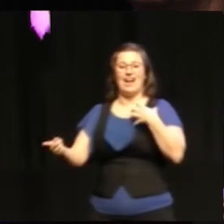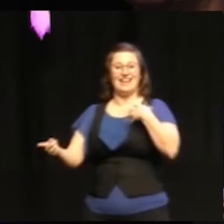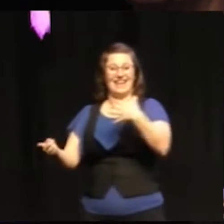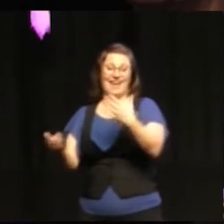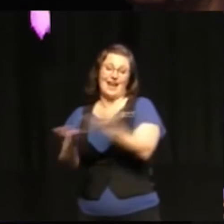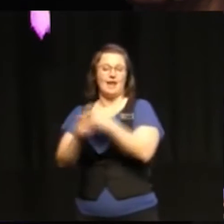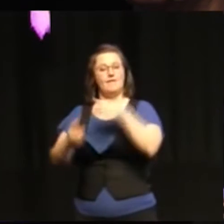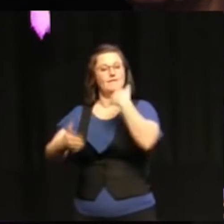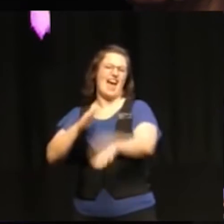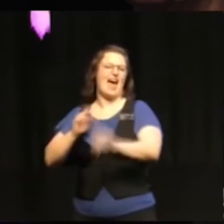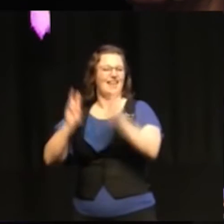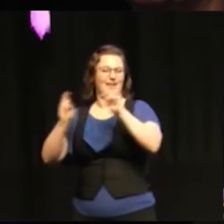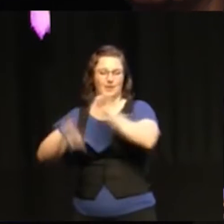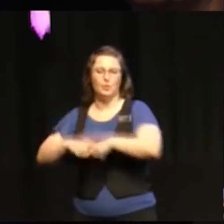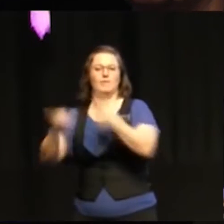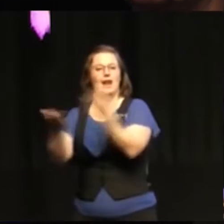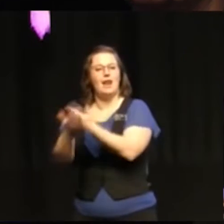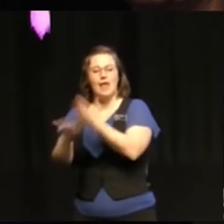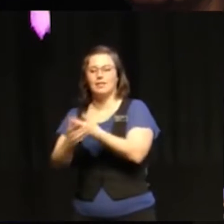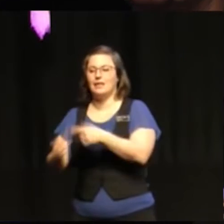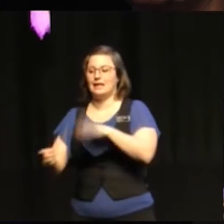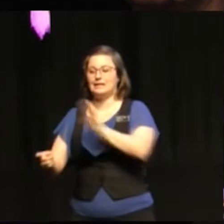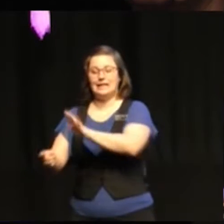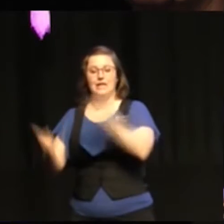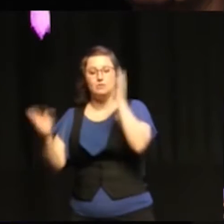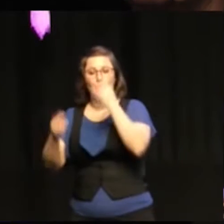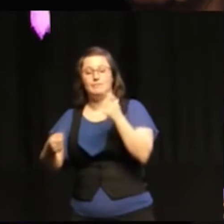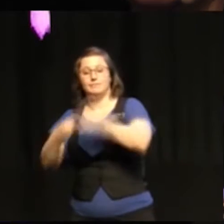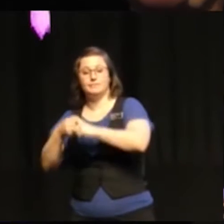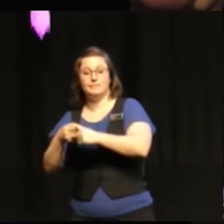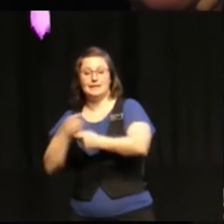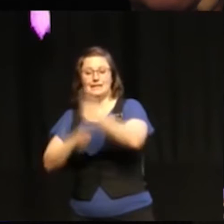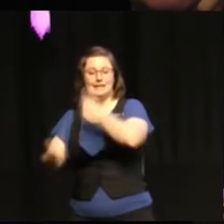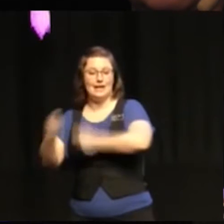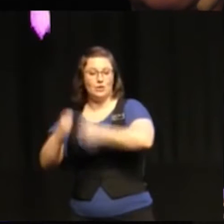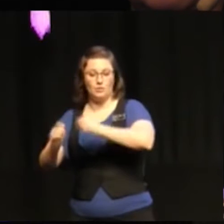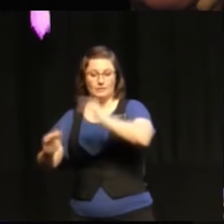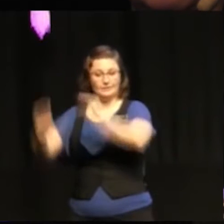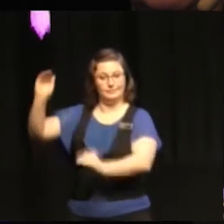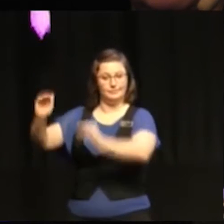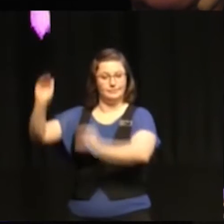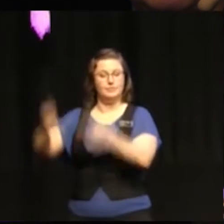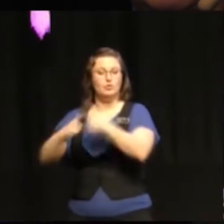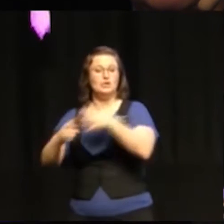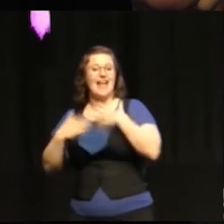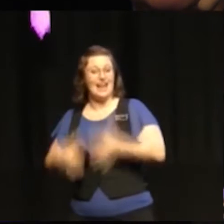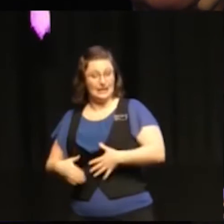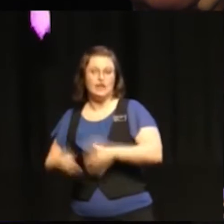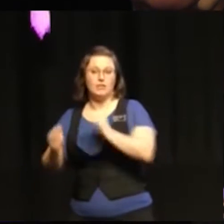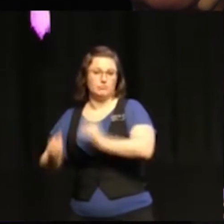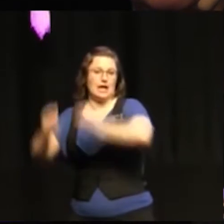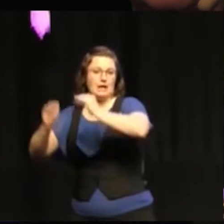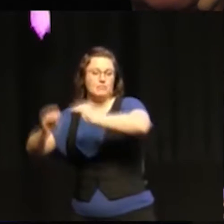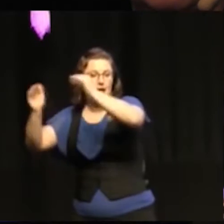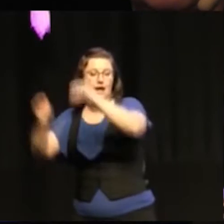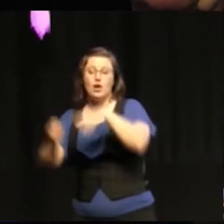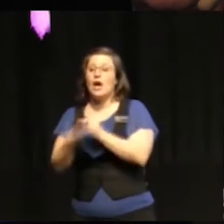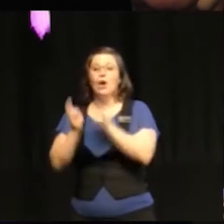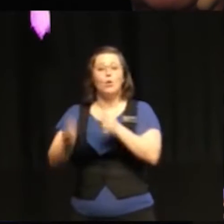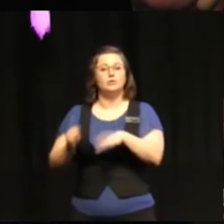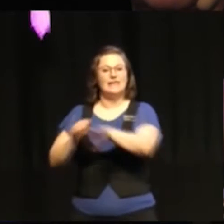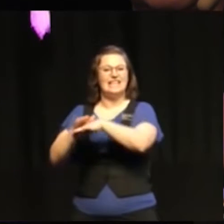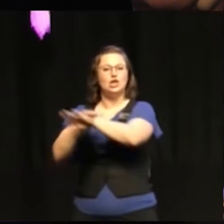utvecklade länder har också ökande problem med ekonomisk ojämlikhet och hälsa. Till och med kanske grundläggande